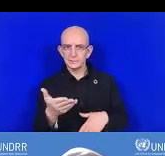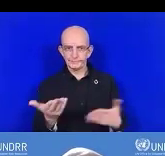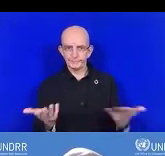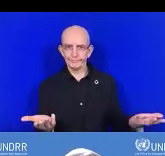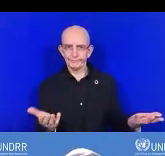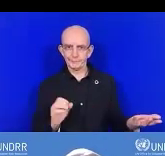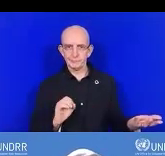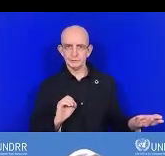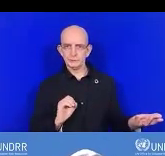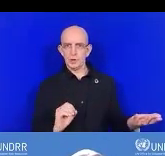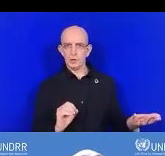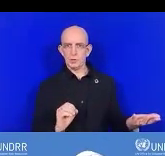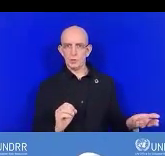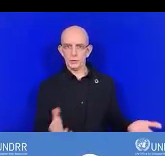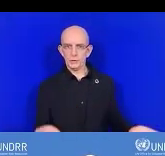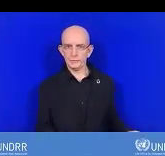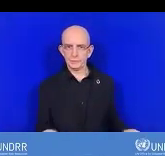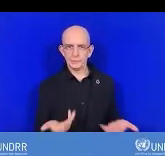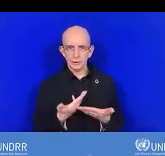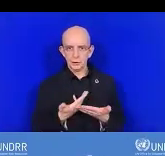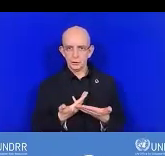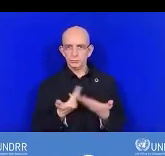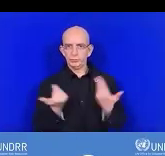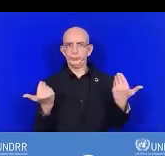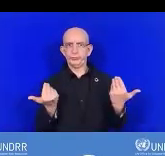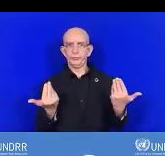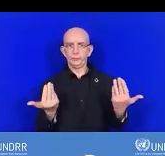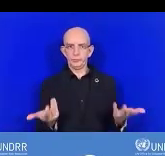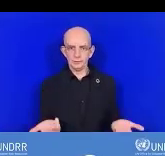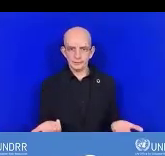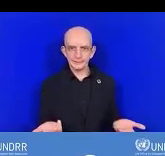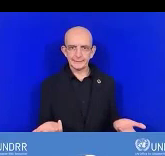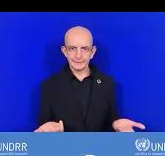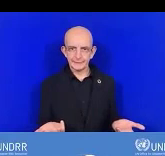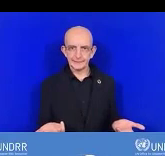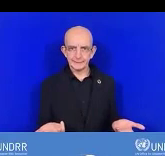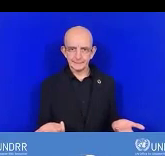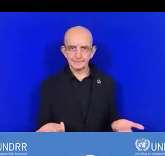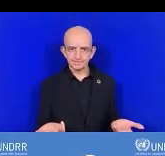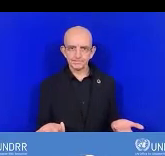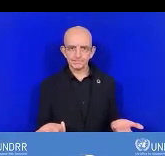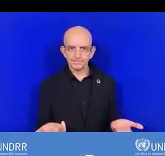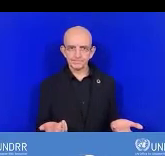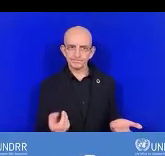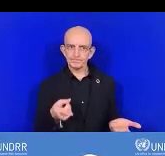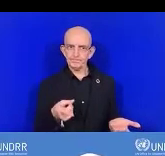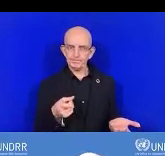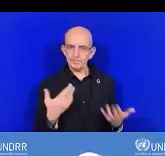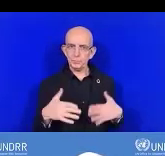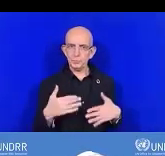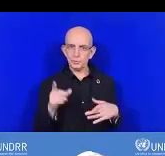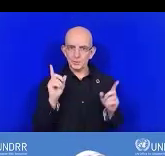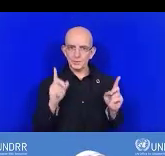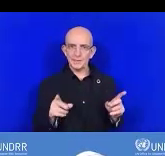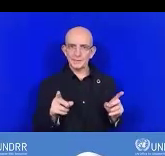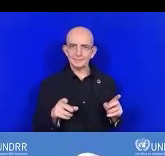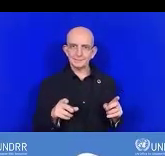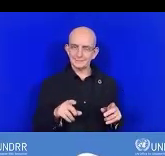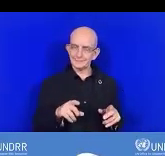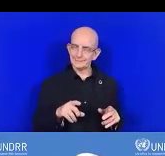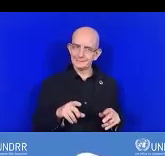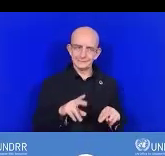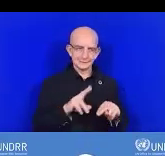un domaine qui doit être amélioré ou renforcé. Maintenant, vous comprenez que les objectifs de ces